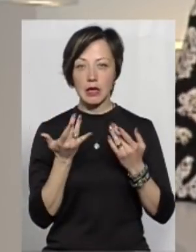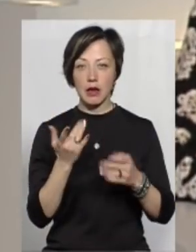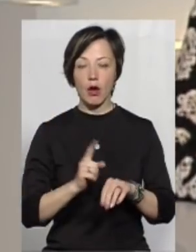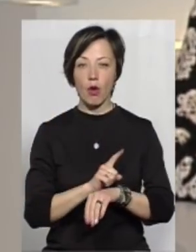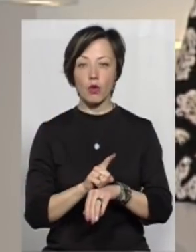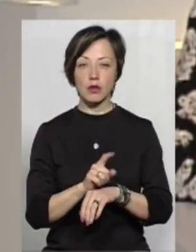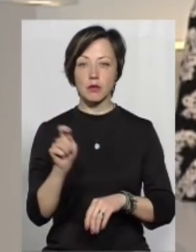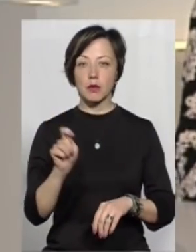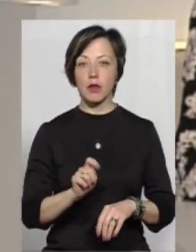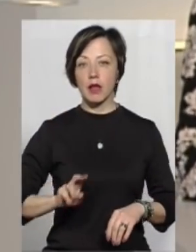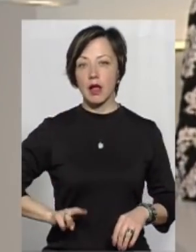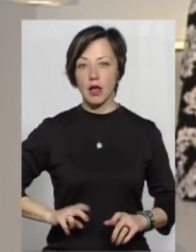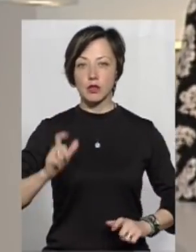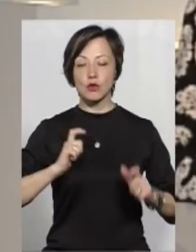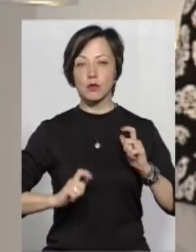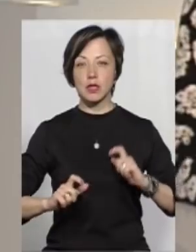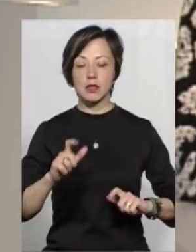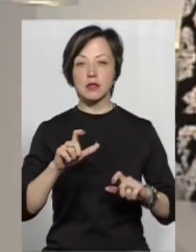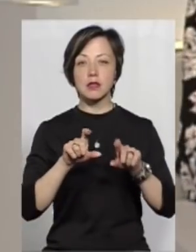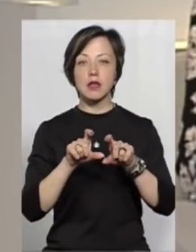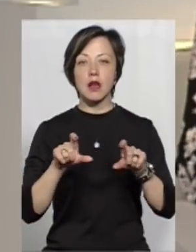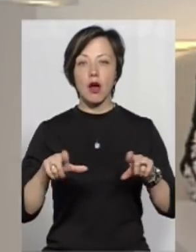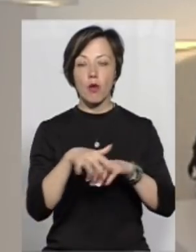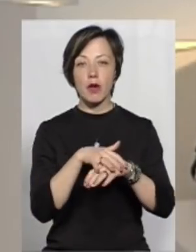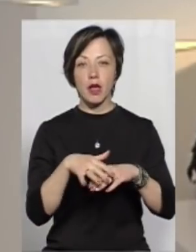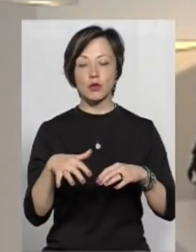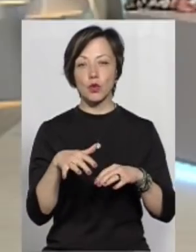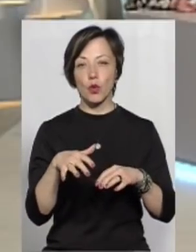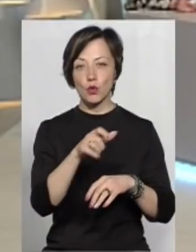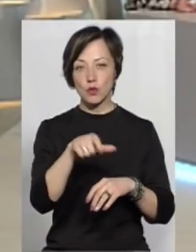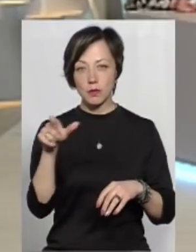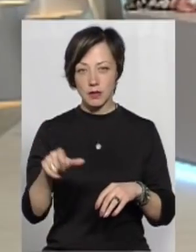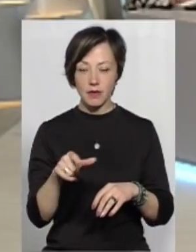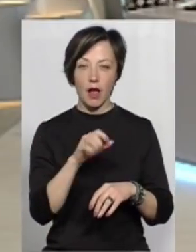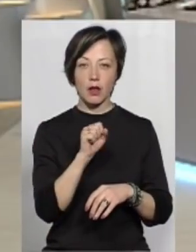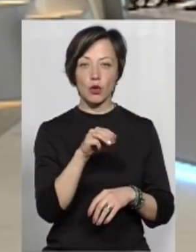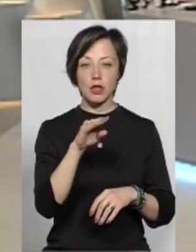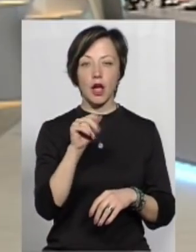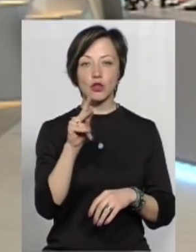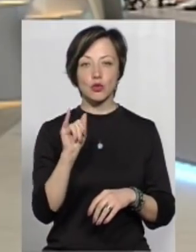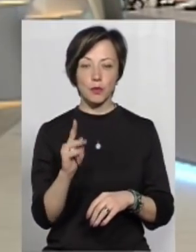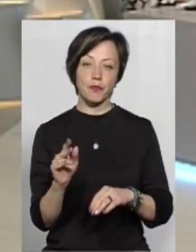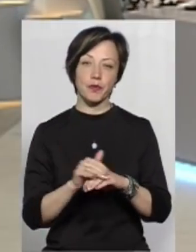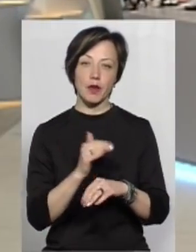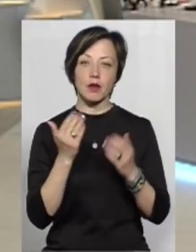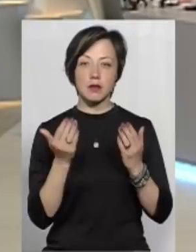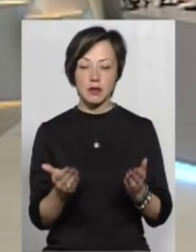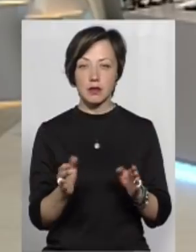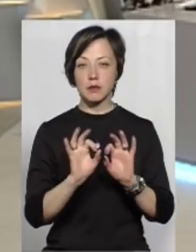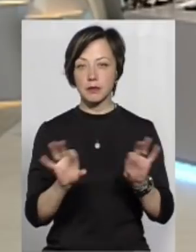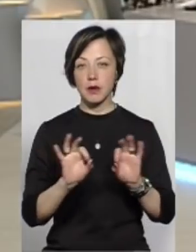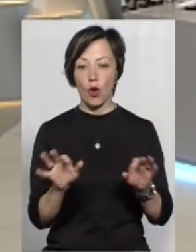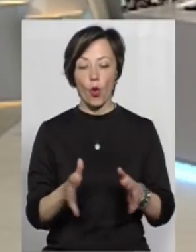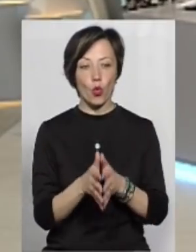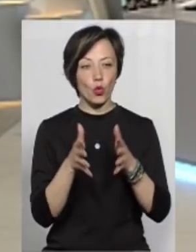годин тому прибув директор Інституту громадянського суспільства Анатолій Ткачук. Добрий вечір. Добрий вечір. Пане Анатолію, прошу одразу окреслити.